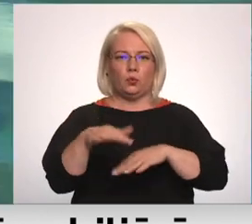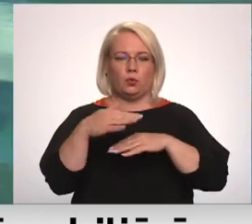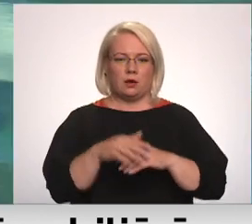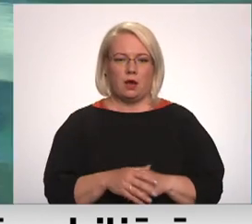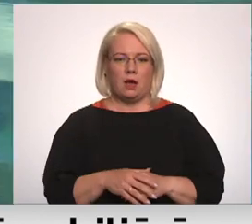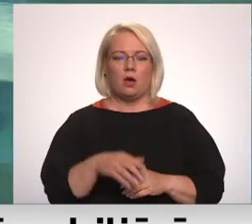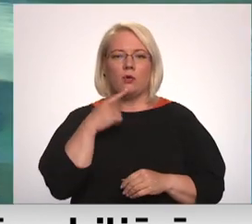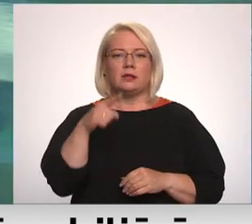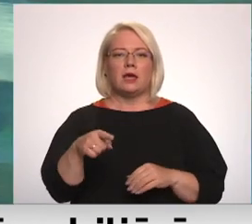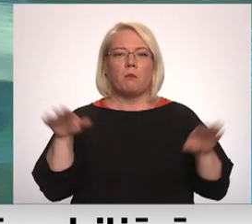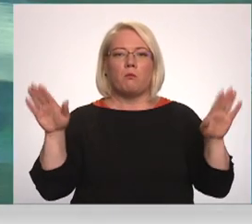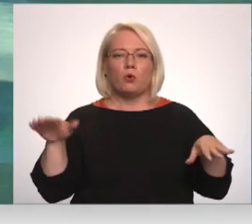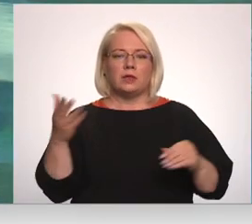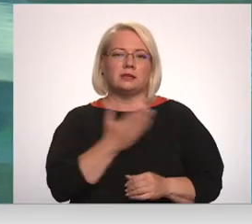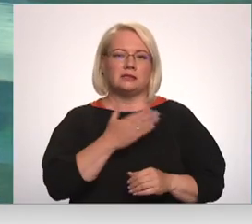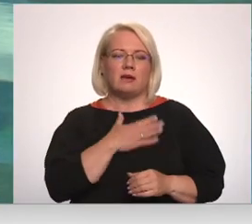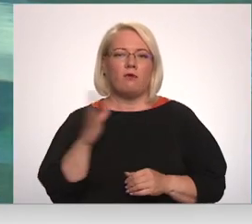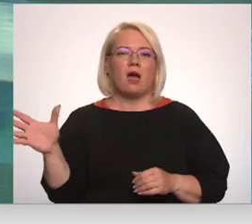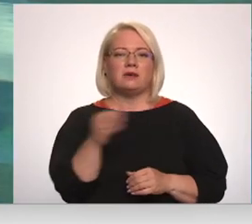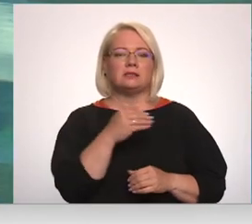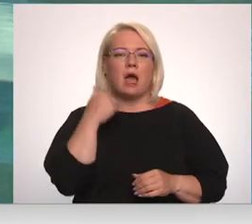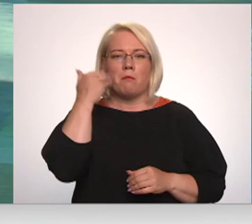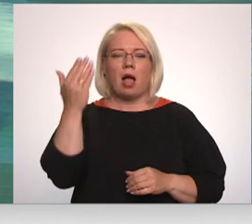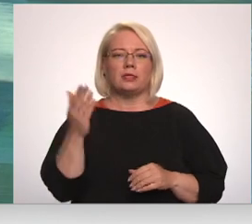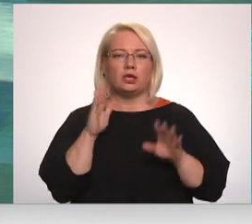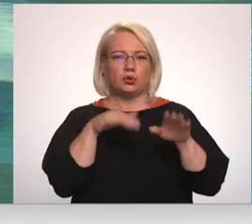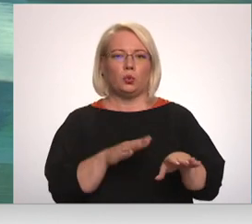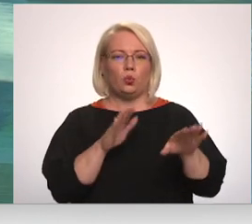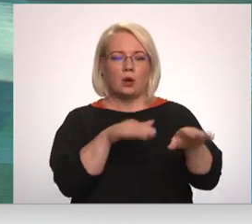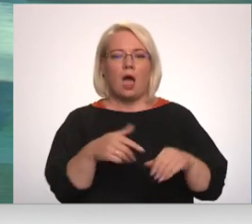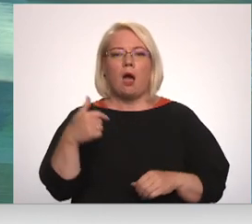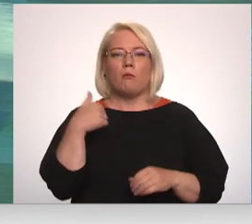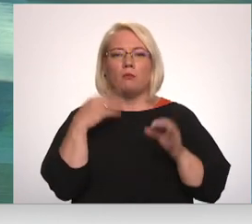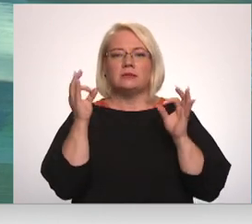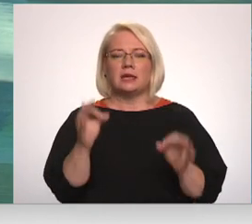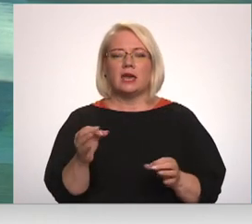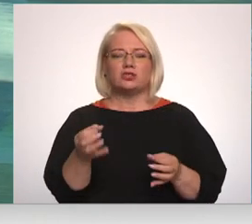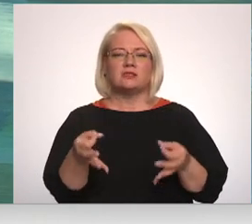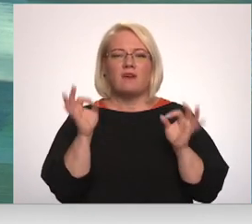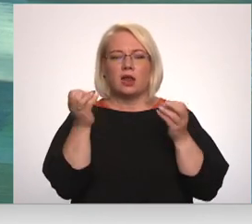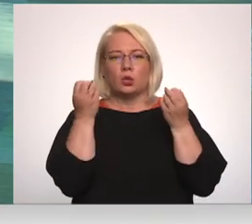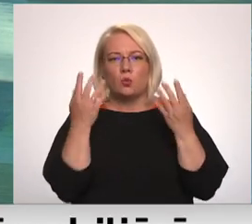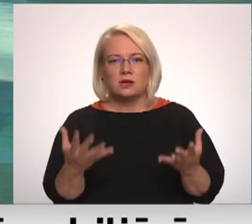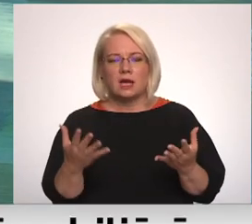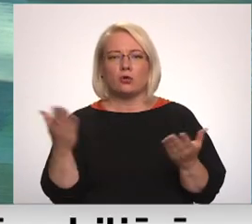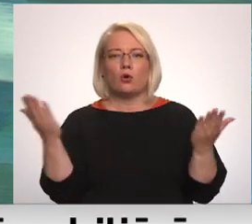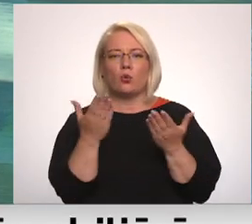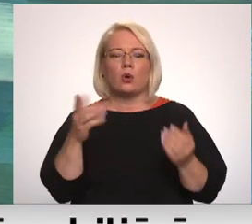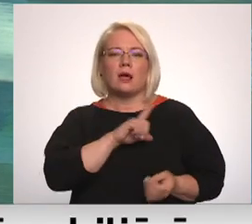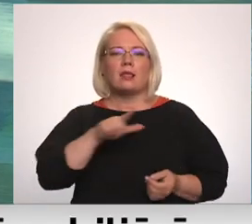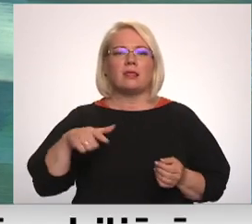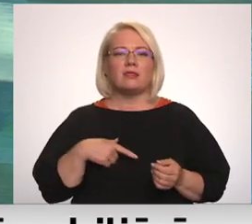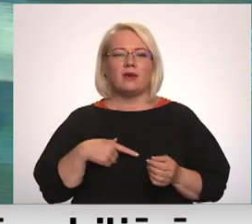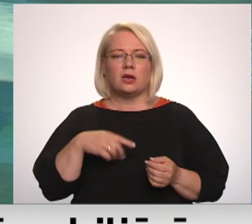ziemo visā Baltijas jūrā. Mūsu uzdevums ir noskaidrot, kur tieši Latvijas ūdeņos ir tās putniem